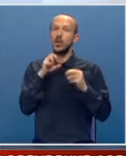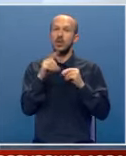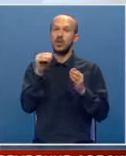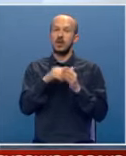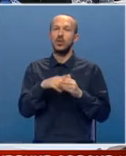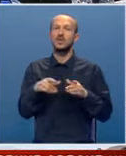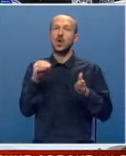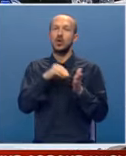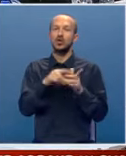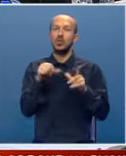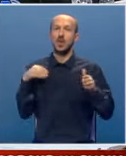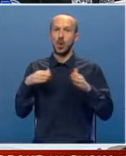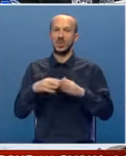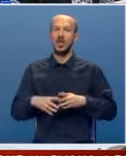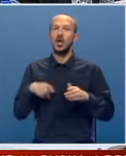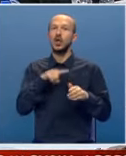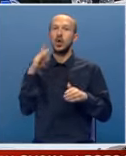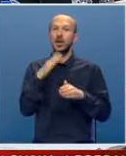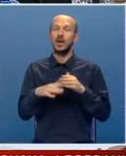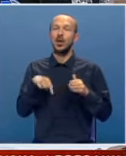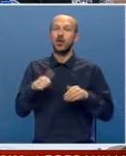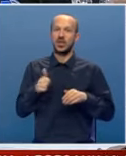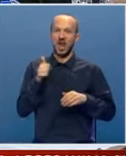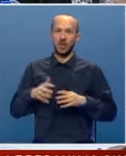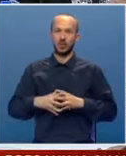trebalo da se održi u Banja Luci do kraja tekuće godine.